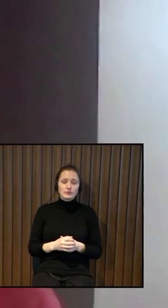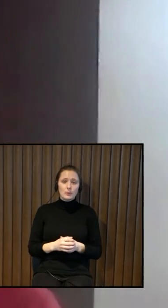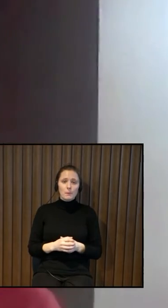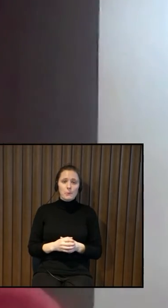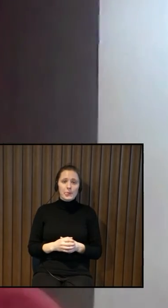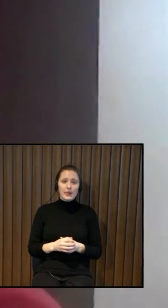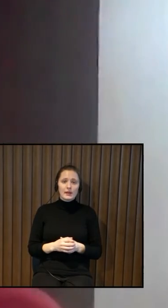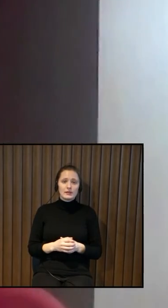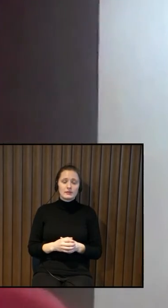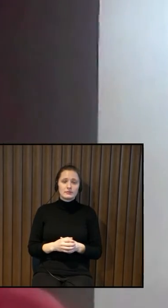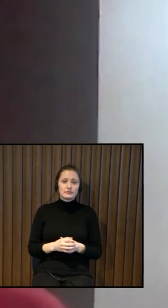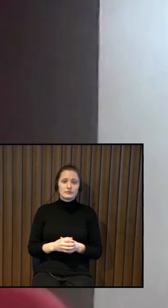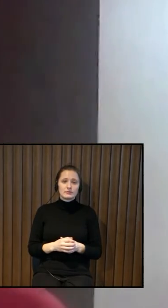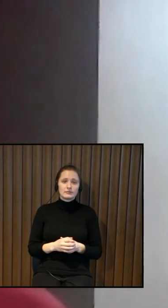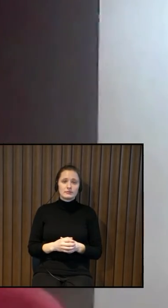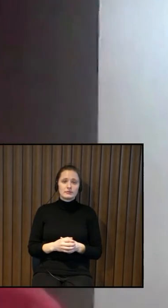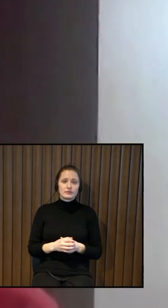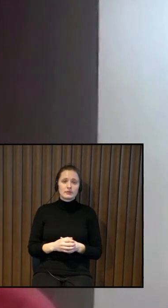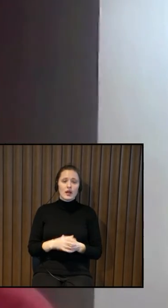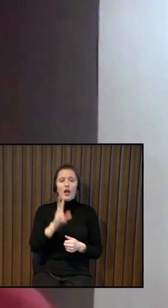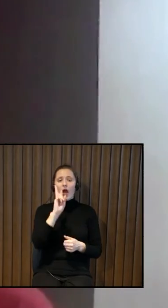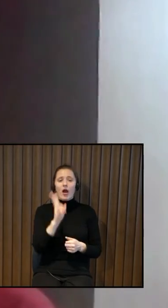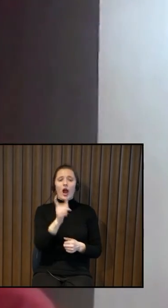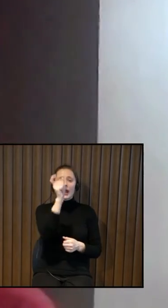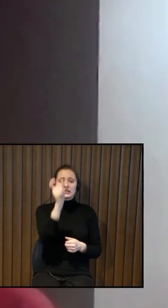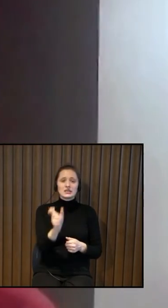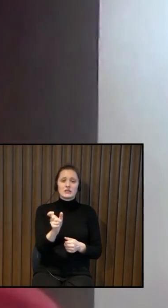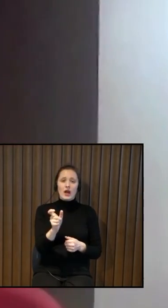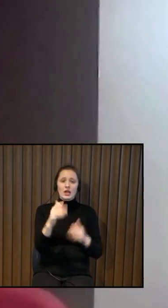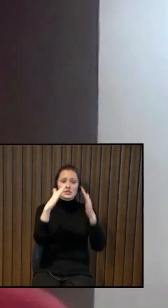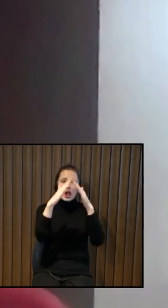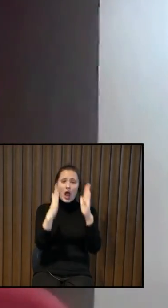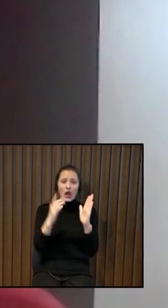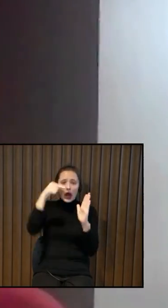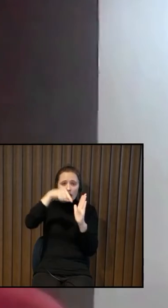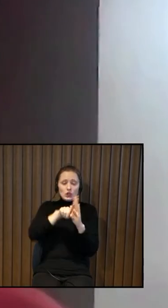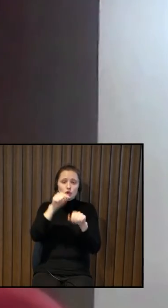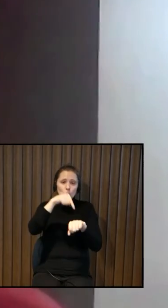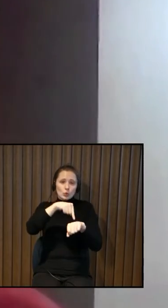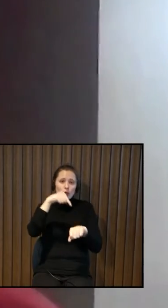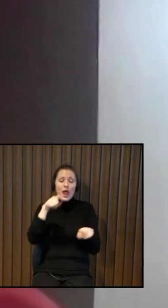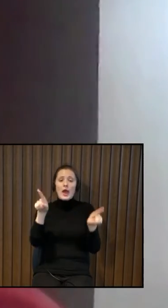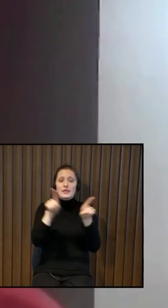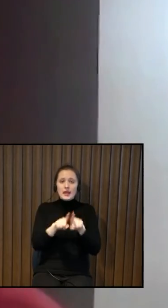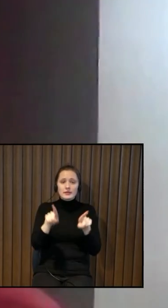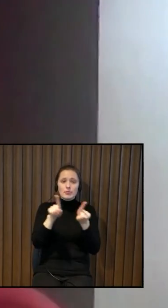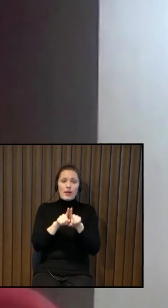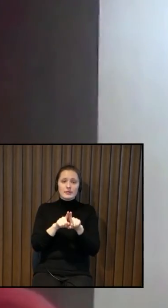Un, jā, tad kā cilvēks ēkā jūtās, tas pats, jā,